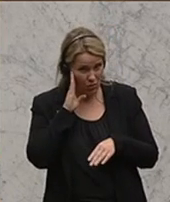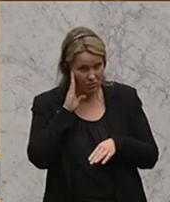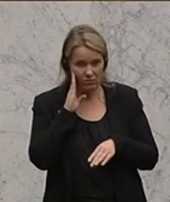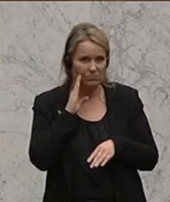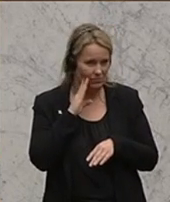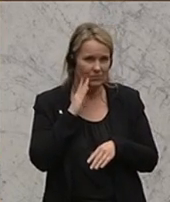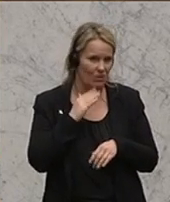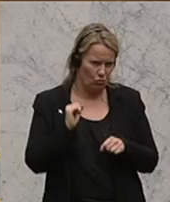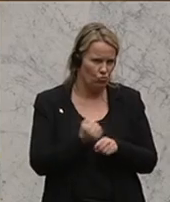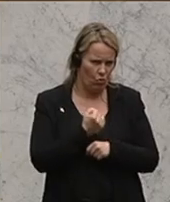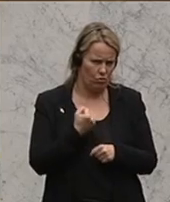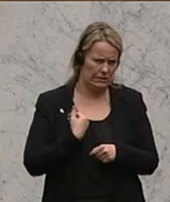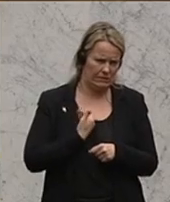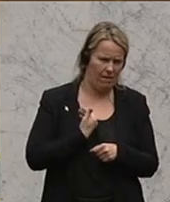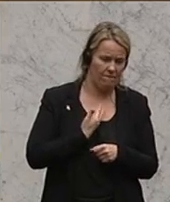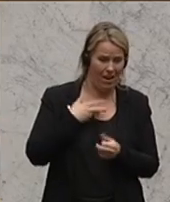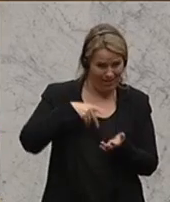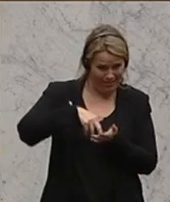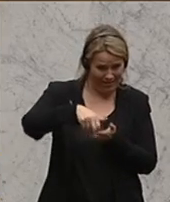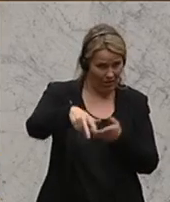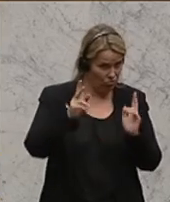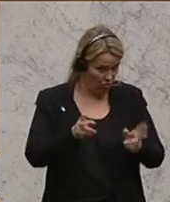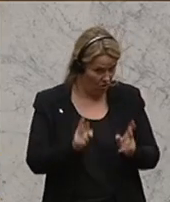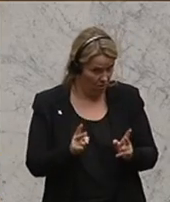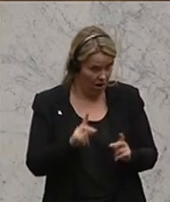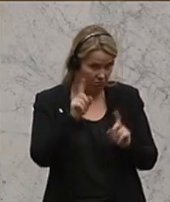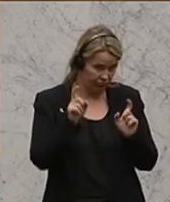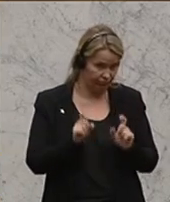dann ist es doch sehr zweifelhaft, dass der Gang normal war.